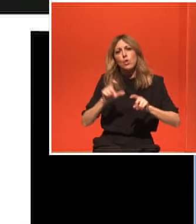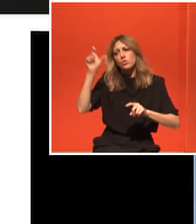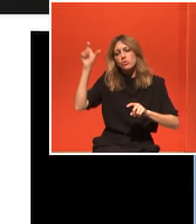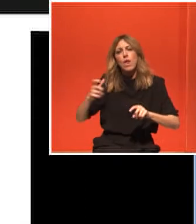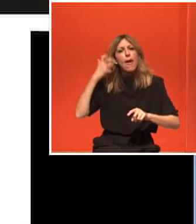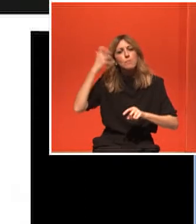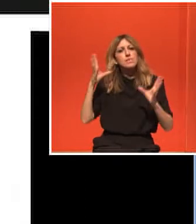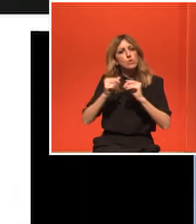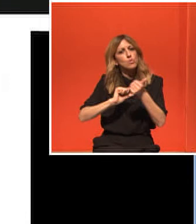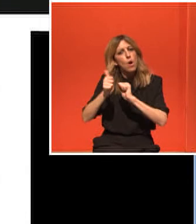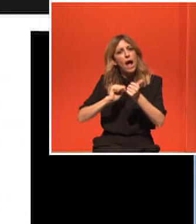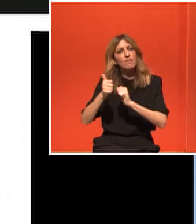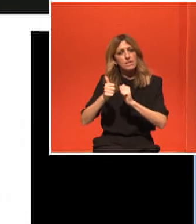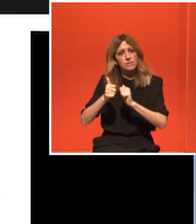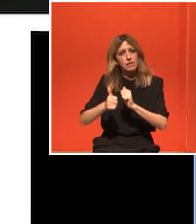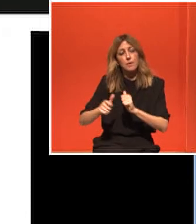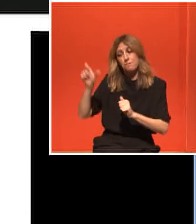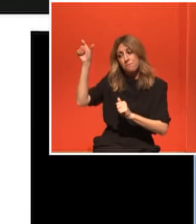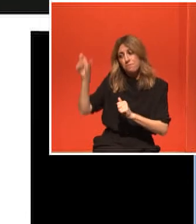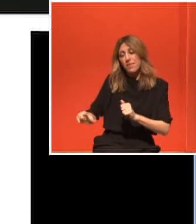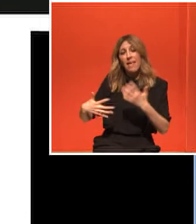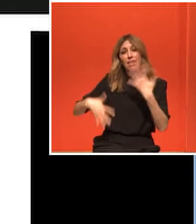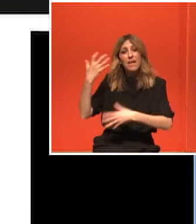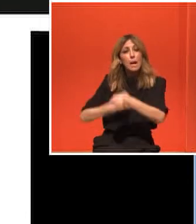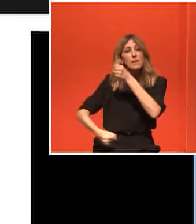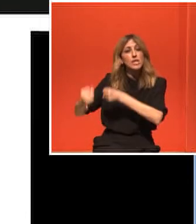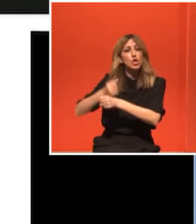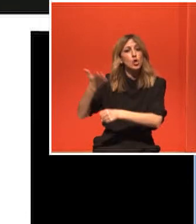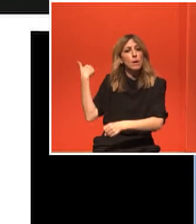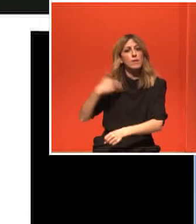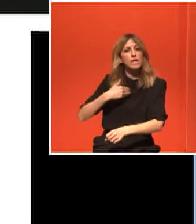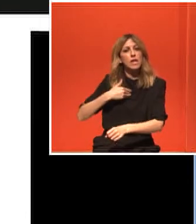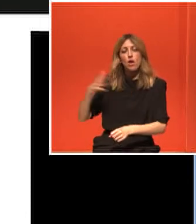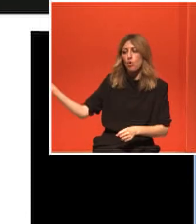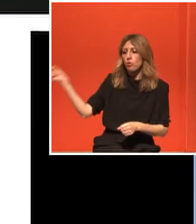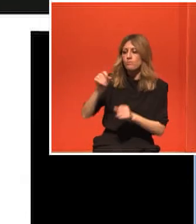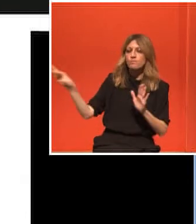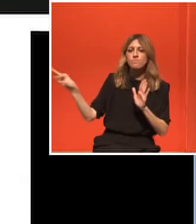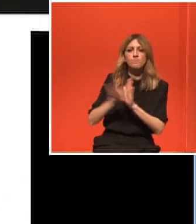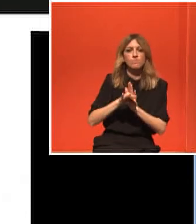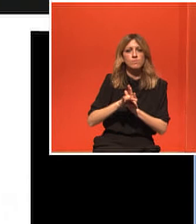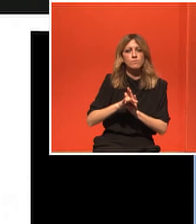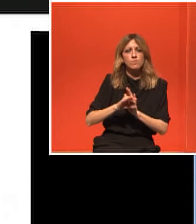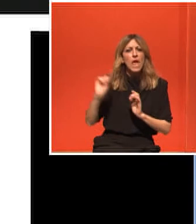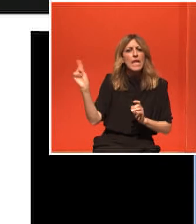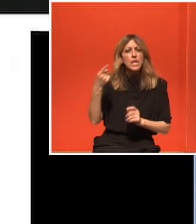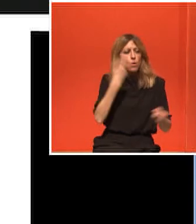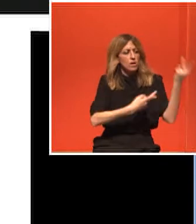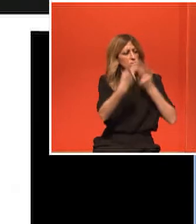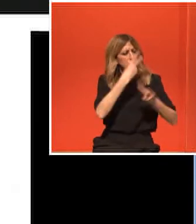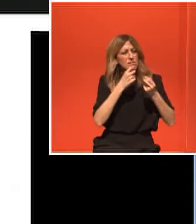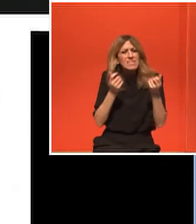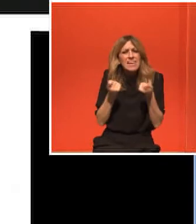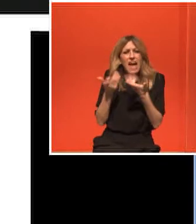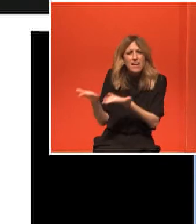έβγαζα πριν 15 χρόνια λέκτορα όλοι μου λέγανε μα τι κάνεις. Τώρα λένε πόσο πολύ μπροστά ήσουν. Γιατί πρέπει να βλέπουμε